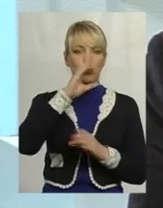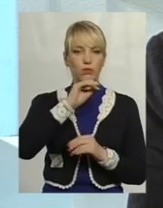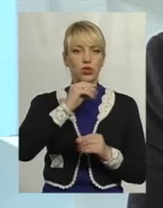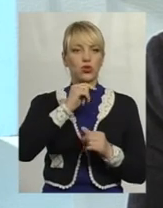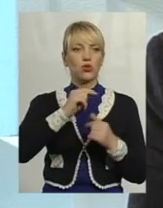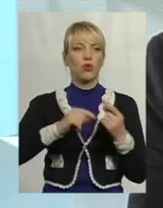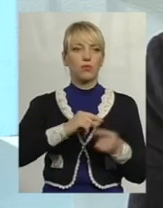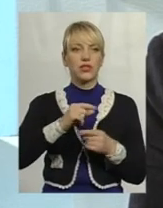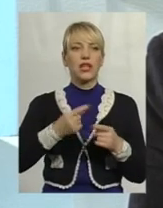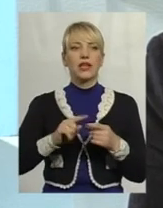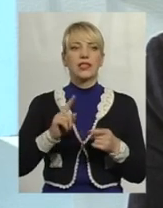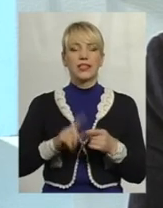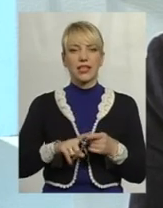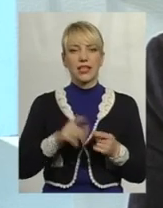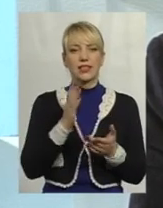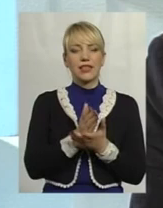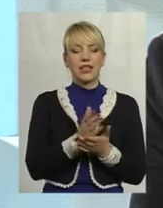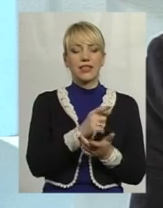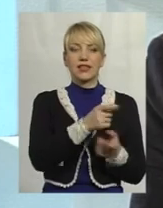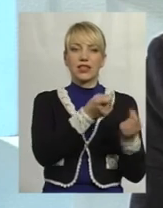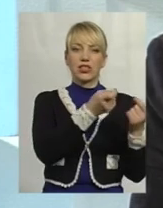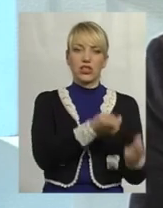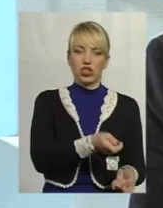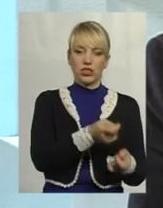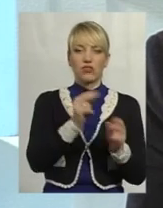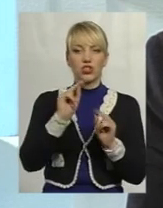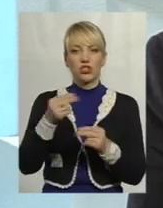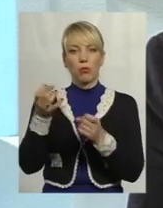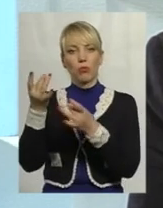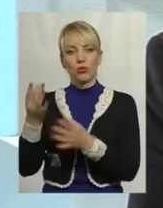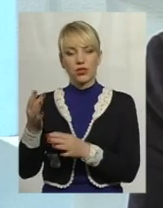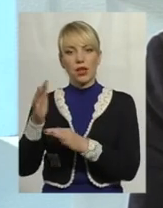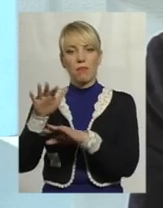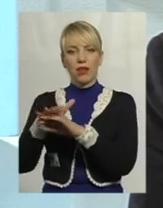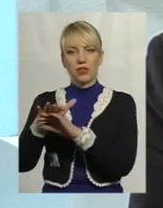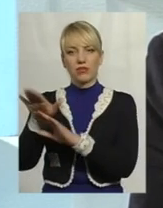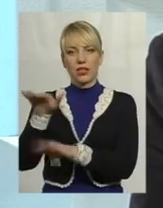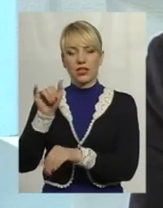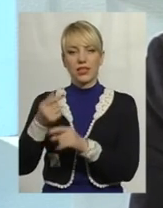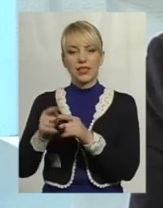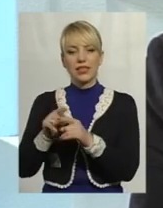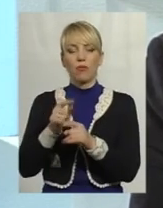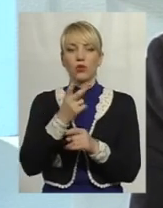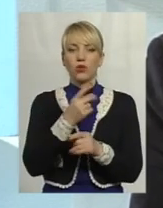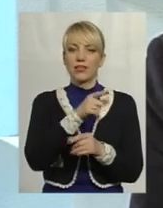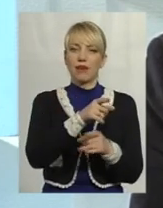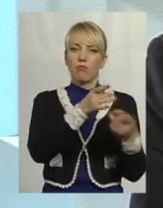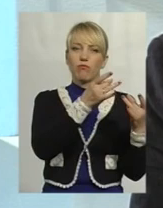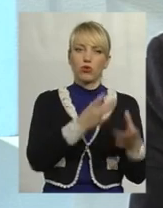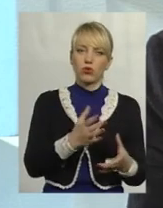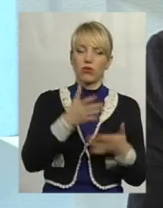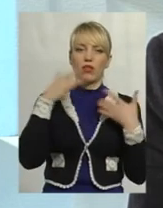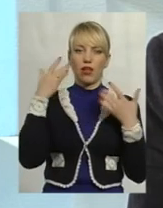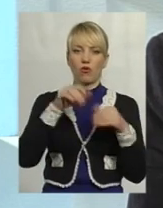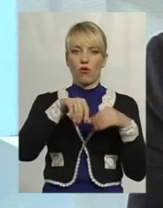інвестування, залучення коштів, воно є дешевшим від класичних банківських кредитів. По-друге, це простота та легкість оформлення. Як сказав